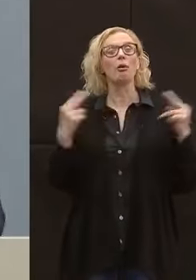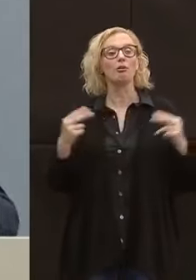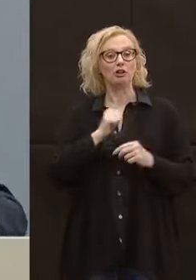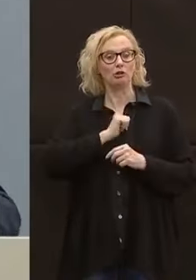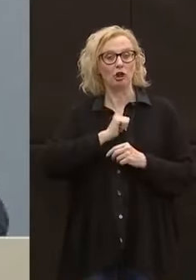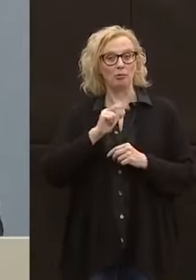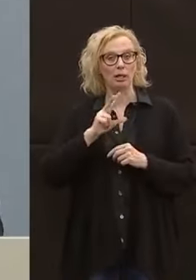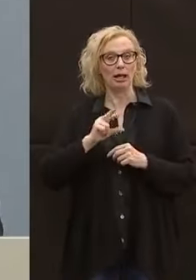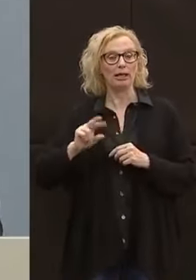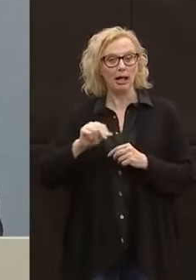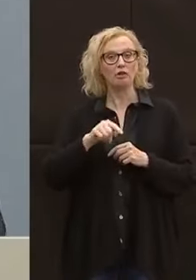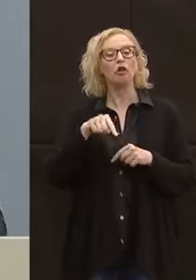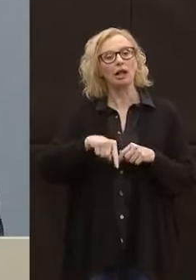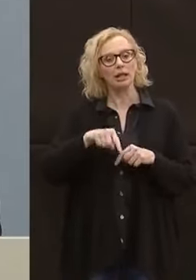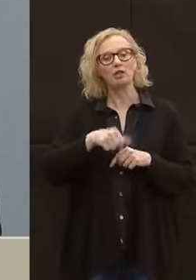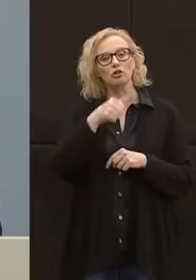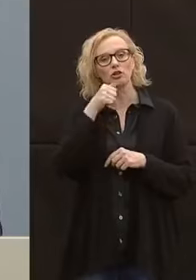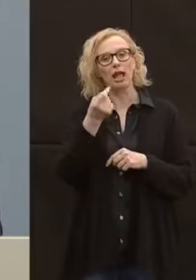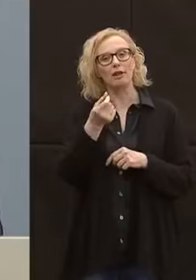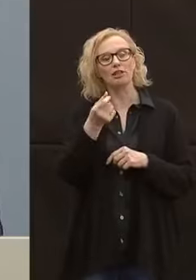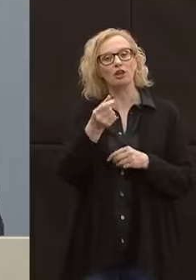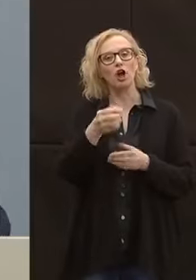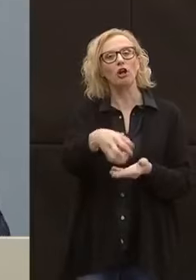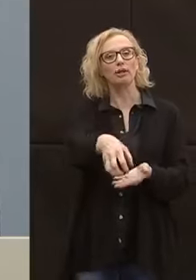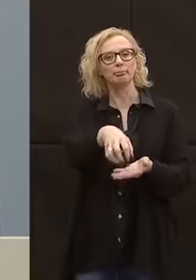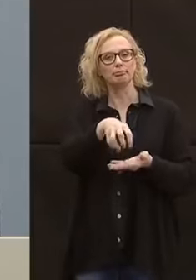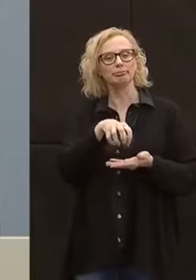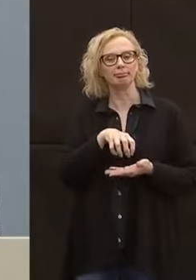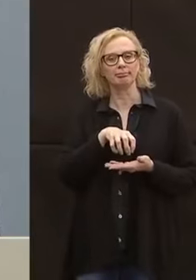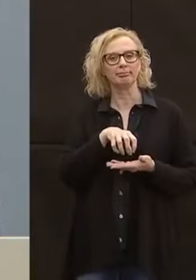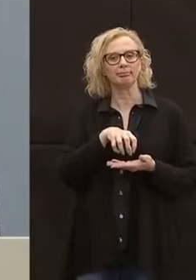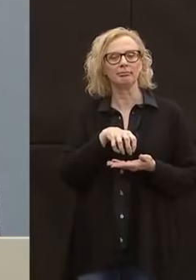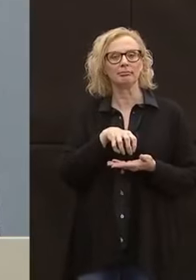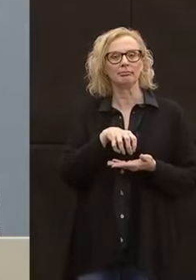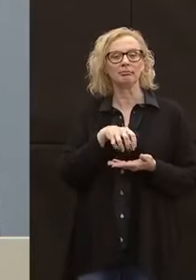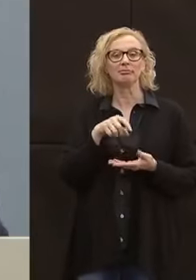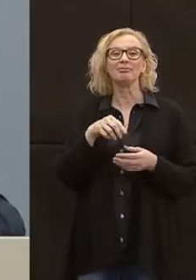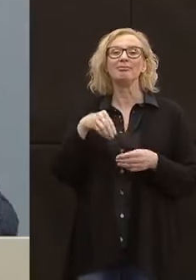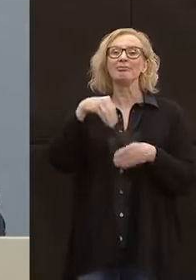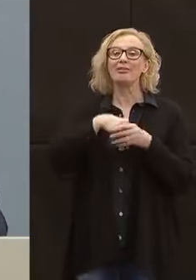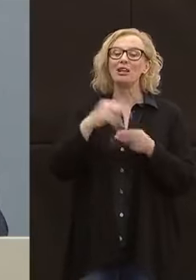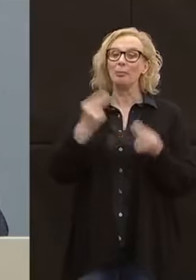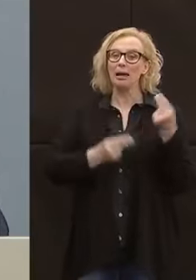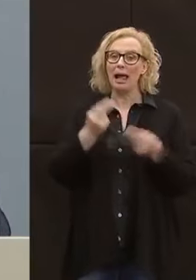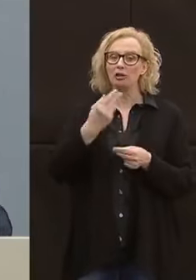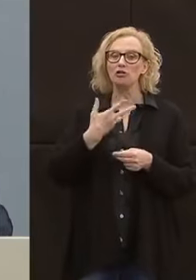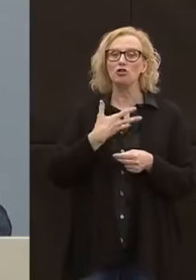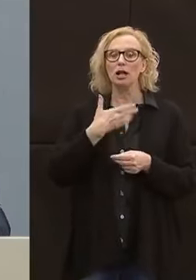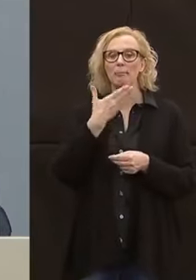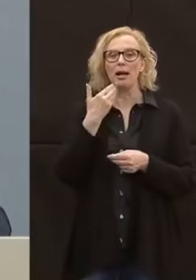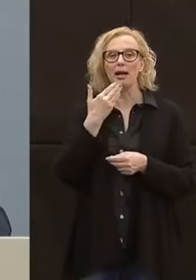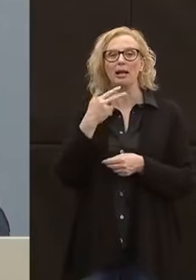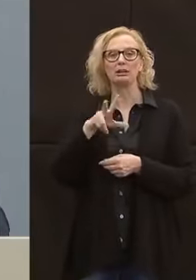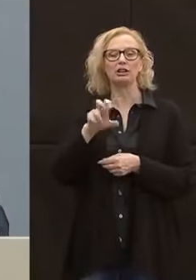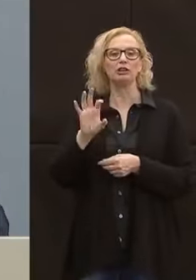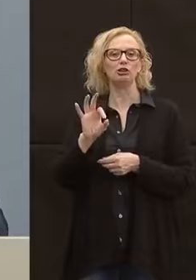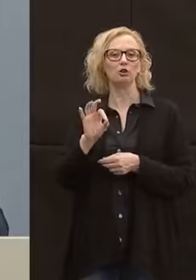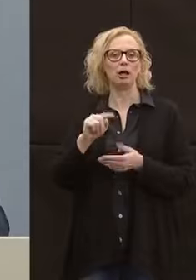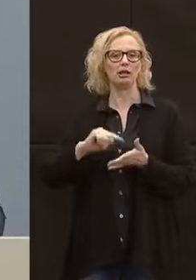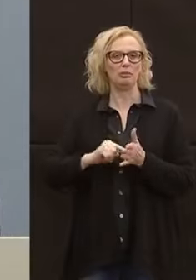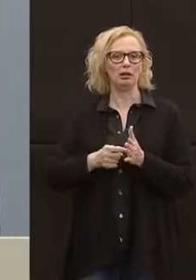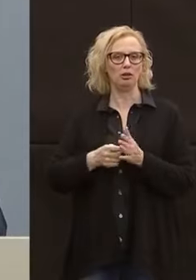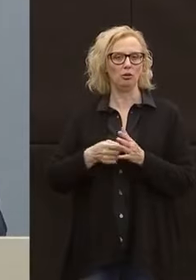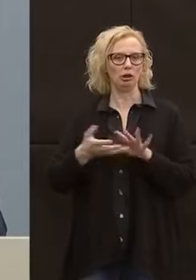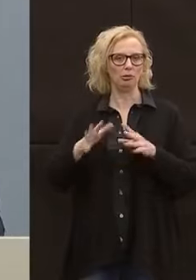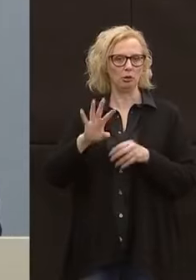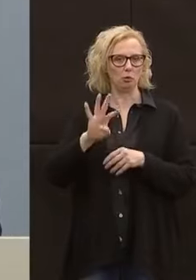Trento, di quelle risorse il Trentino abbia bisogno. Noi avremo un ammanco all'interno del bilancio di circa 350 milioni, 400